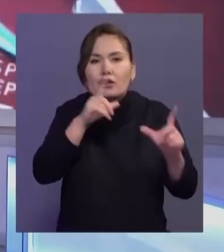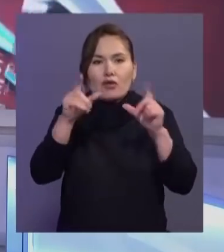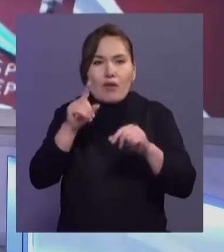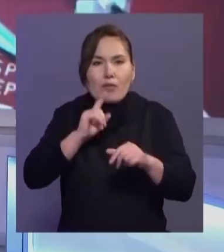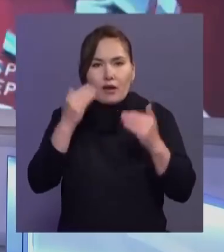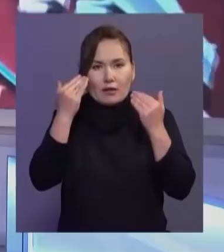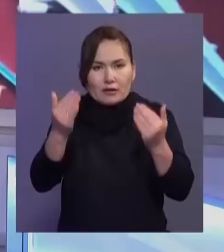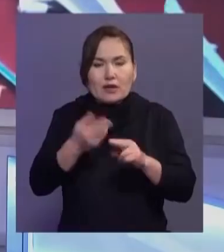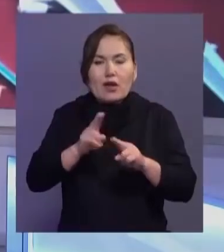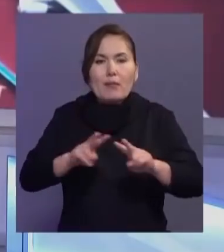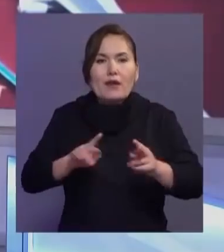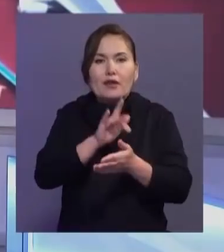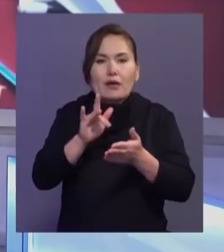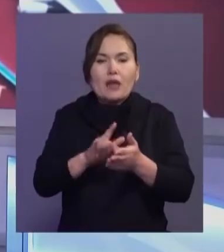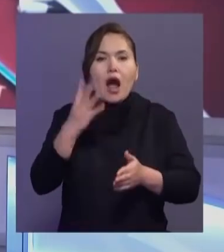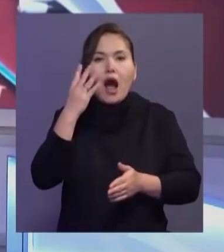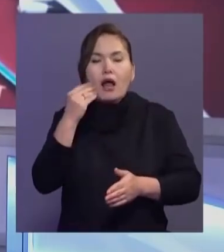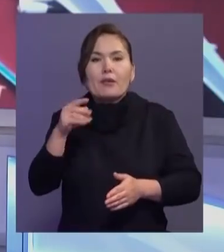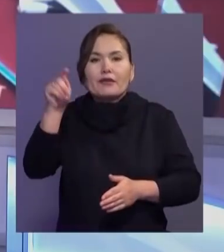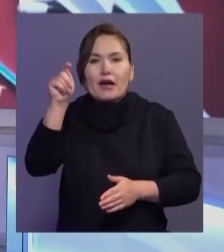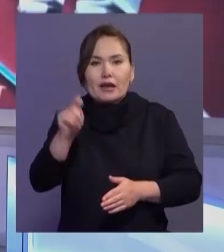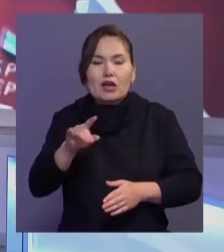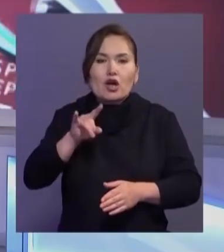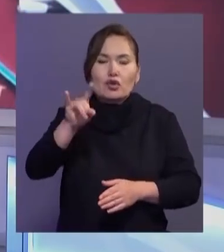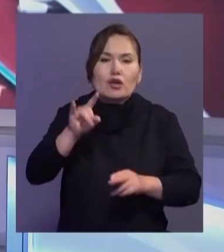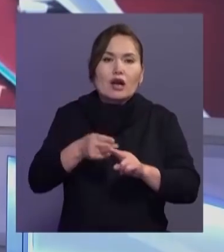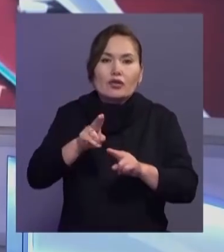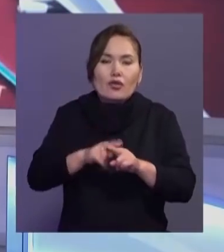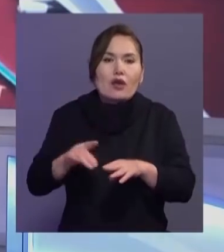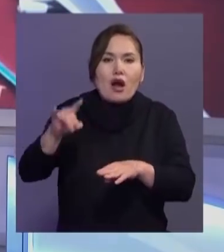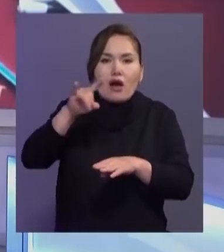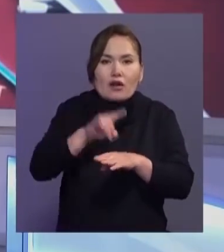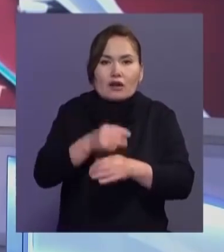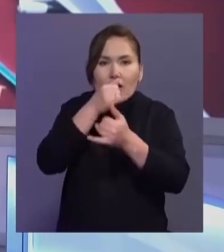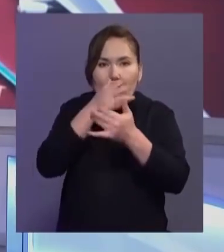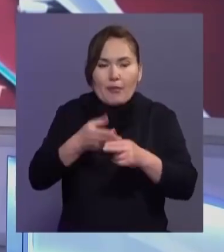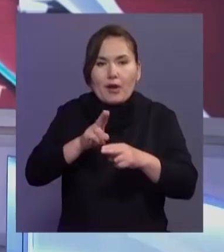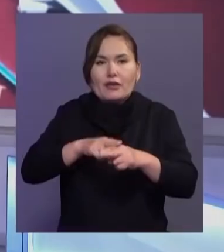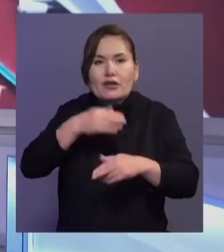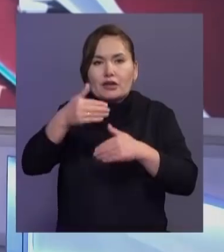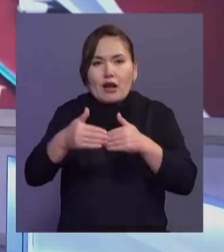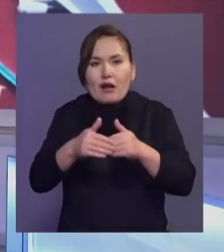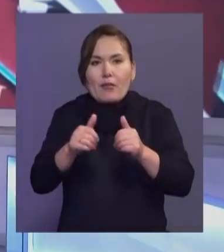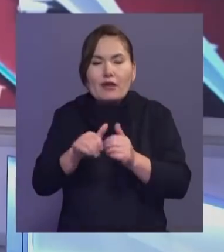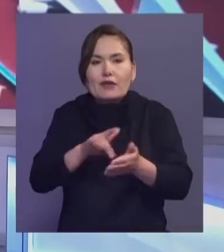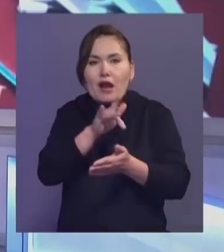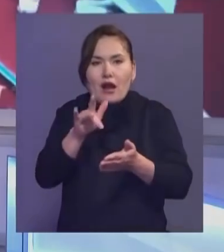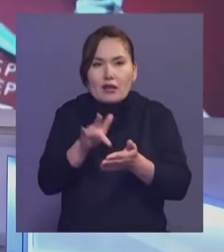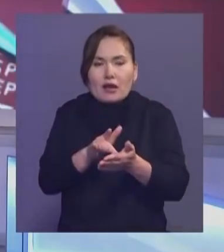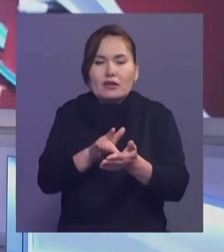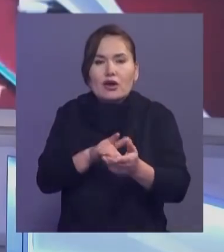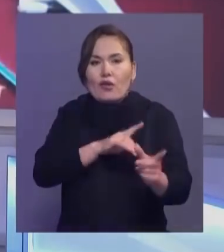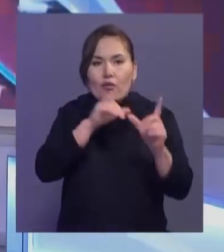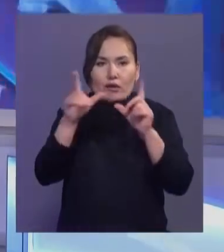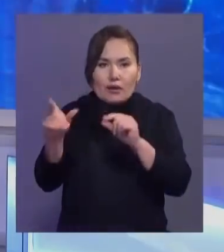белгісіз, сонда ел ордаға алматын келетін ұшақтар басқалы әуежайына қоналмай жақын маңдаға шақырларға бағытын өзгерді.